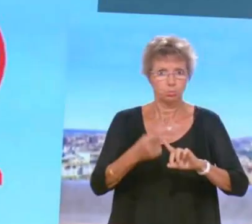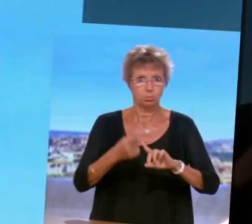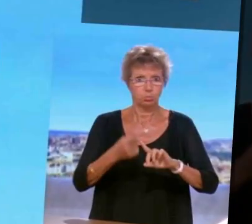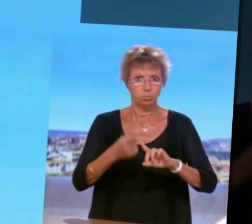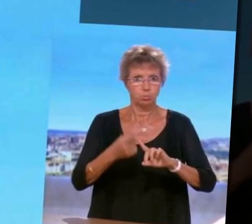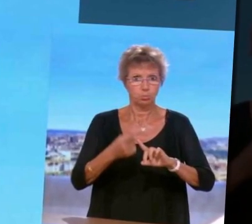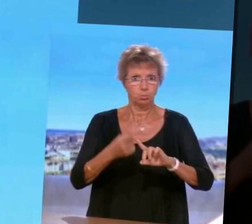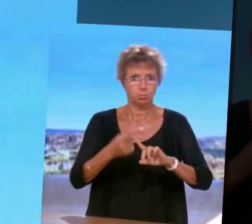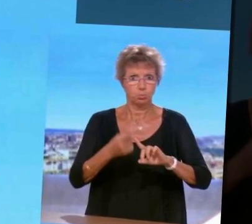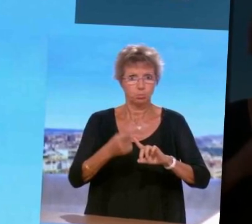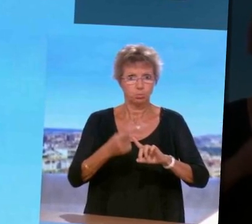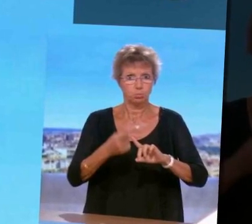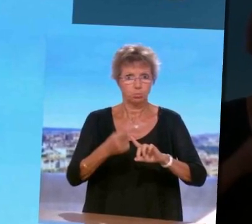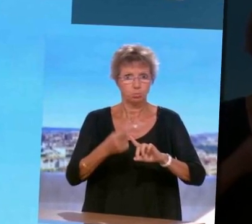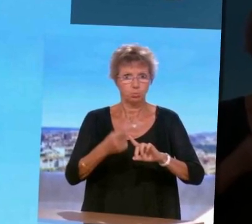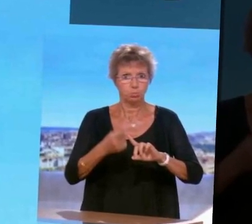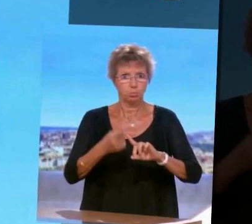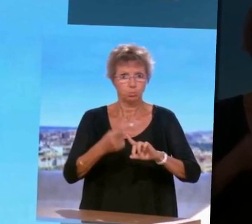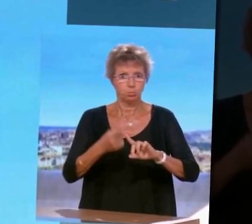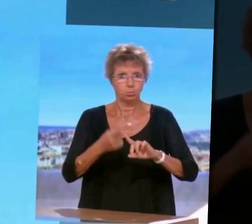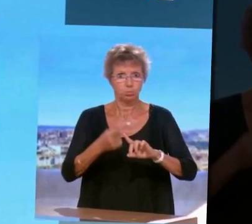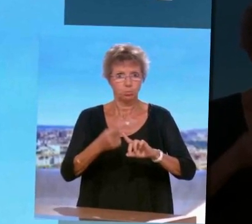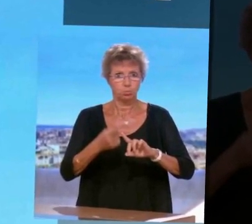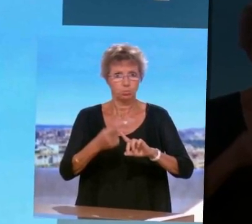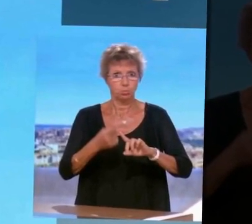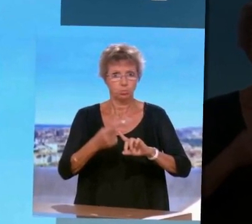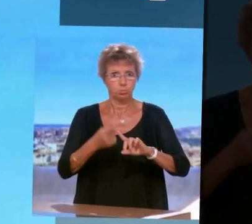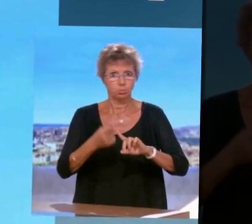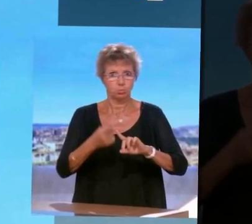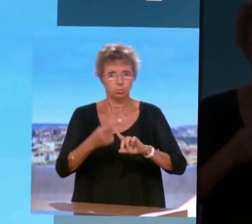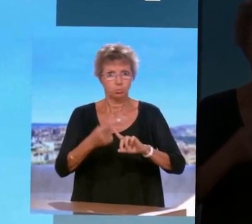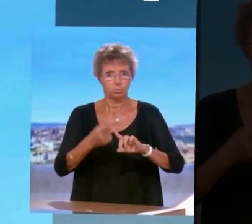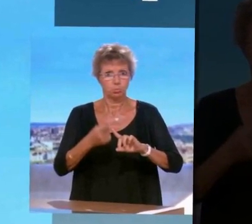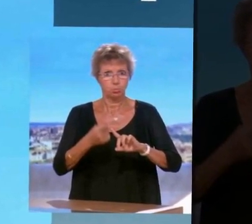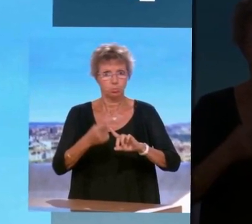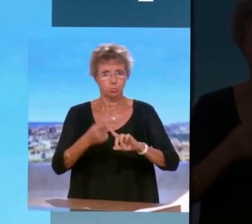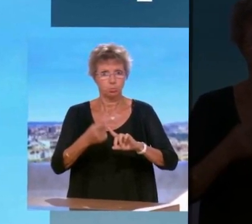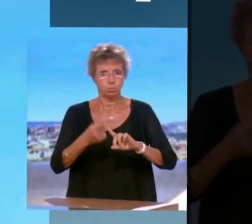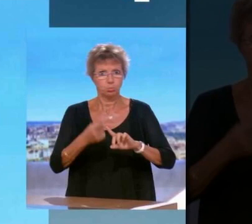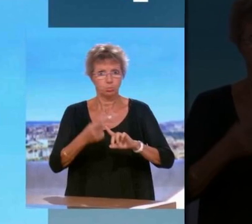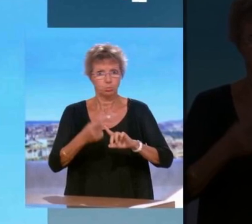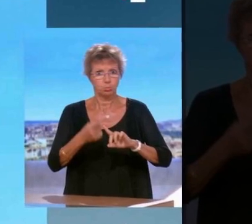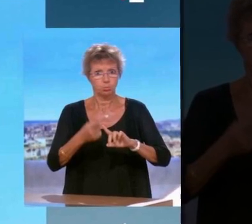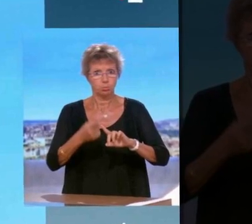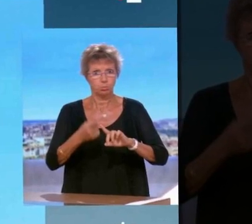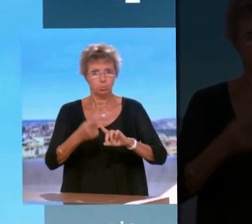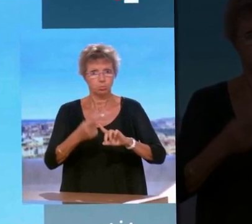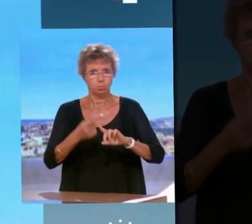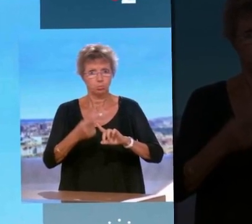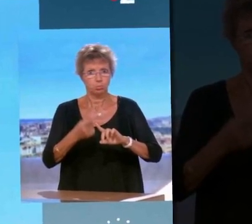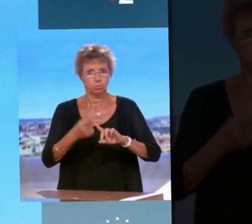L'article paru dans le JDD du dimanche 27 août donne la parole à des ministres anonymes qui n'hésitent pas à exprimer leur